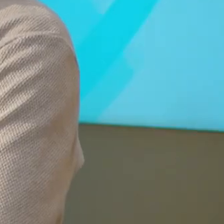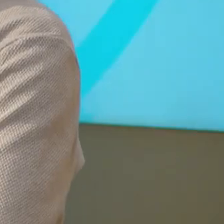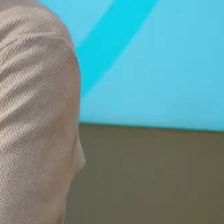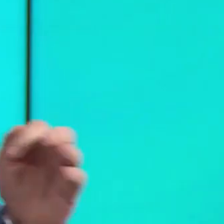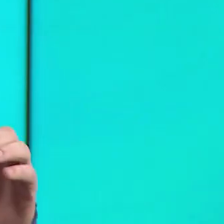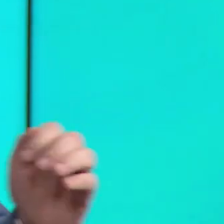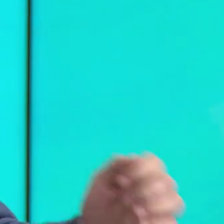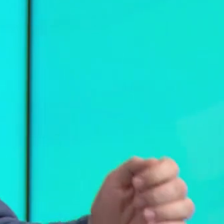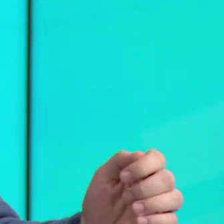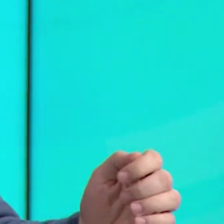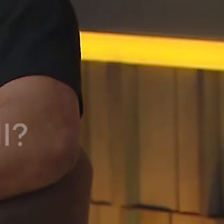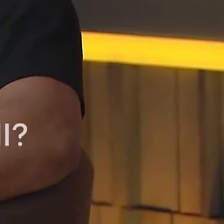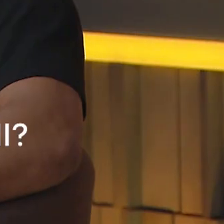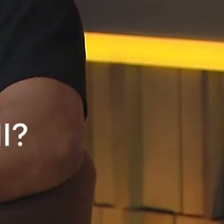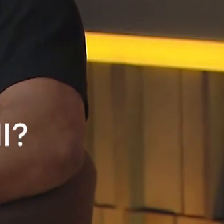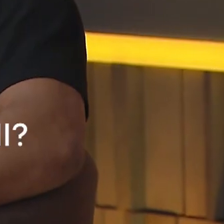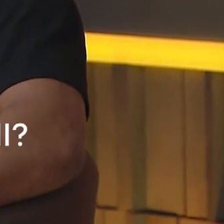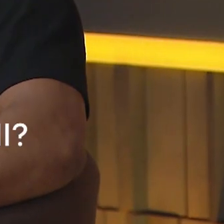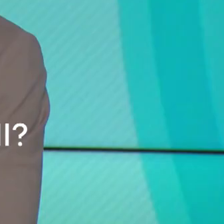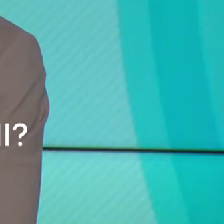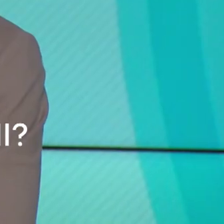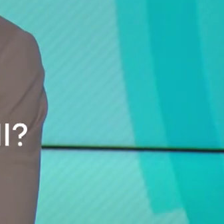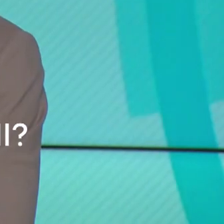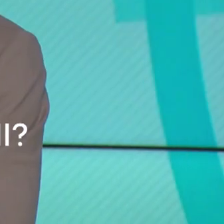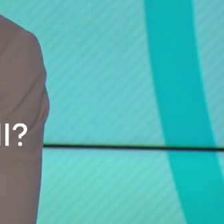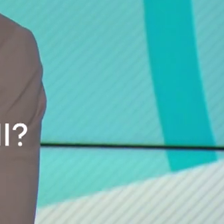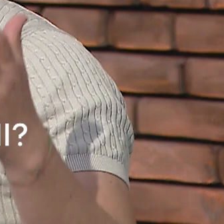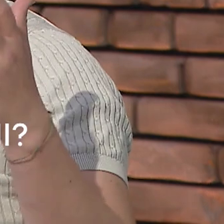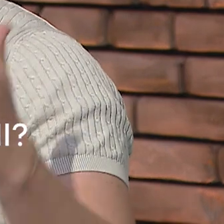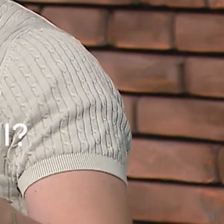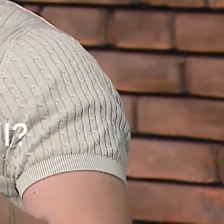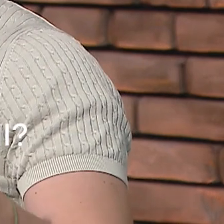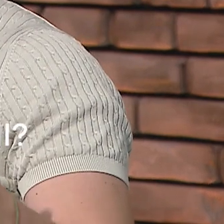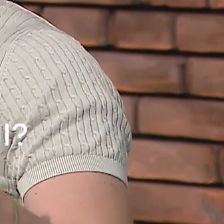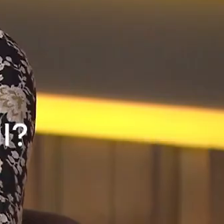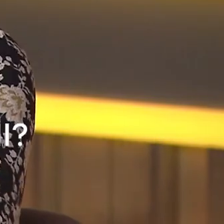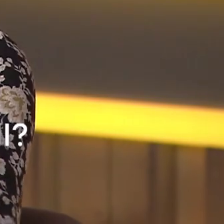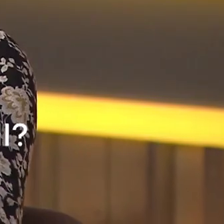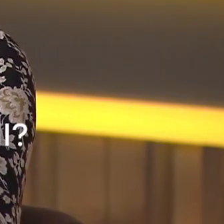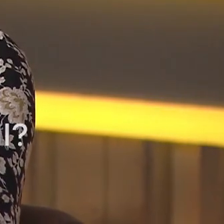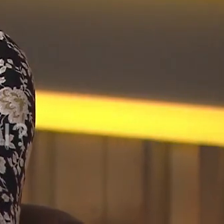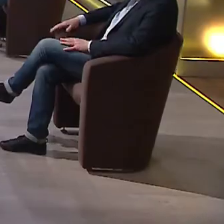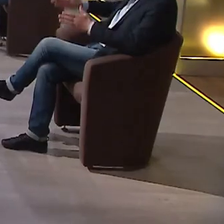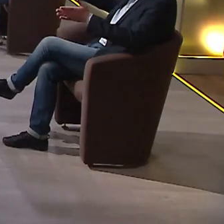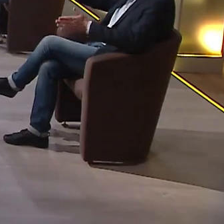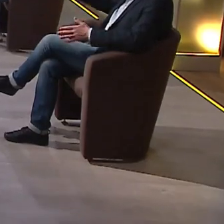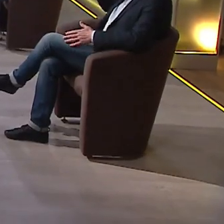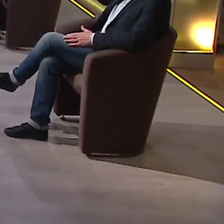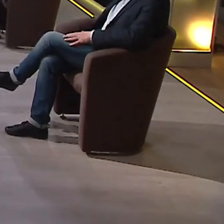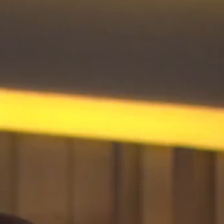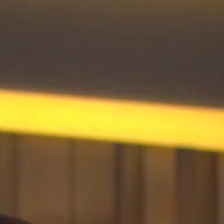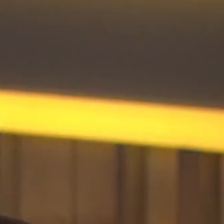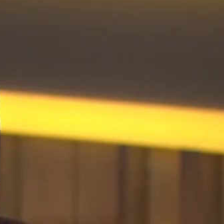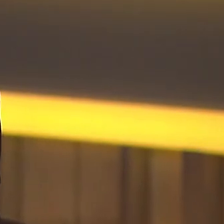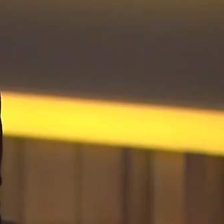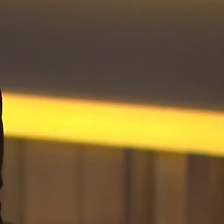ізолювати Росію? Та як зробити нашу культуру зброєю на міжнародній арені? Вже цієї п